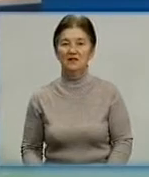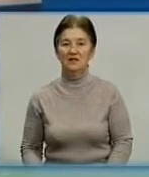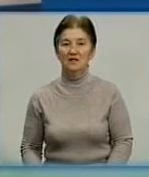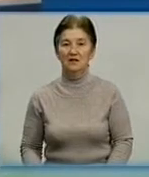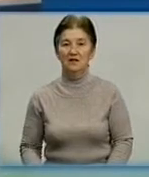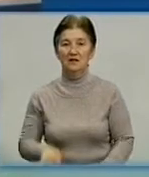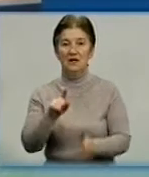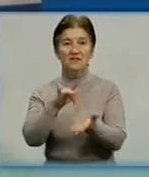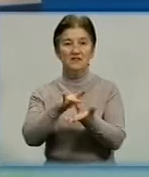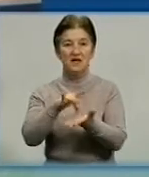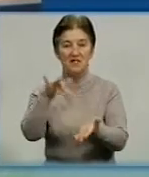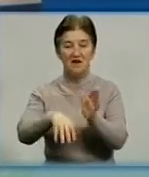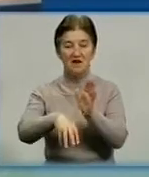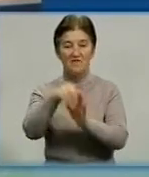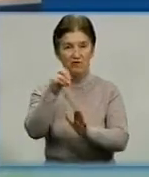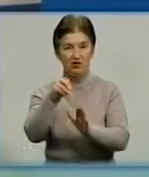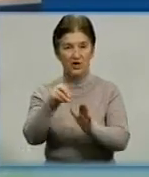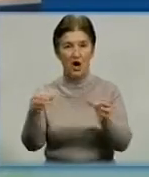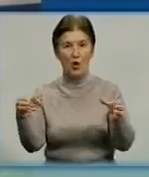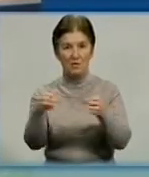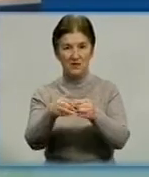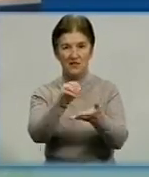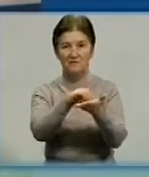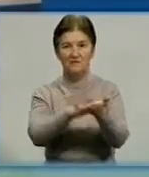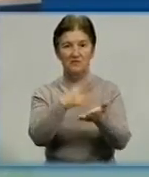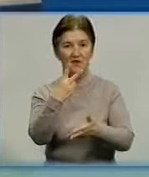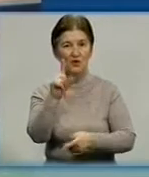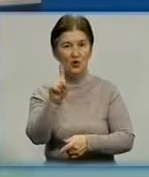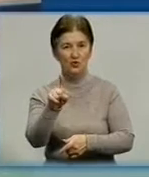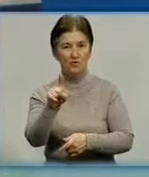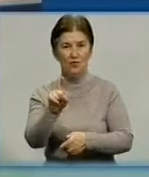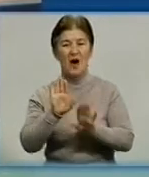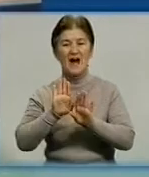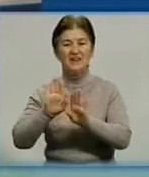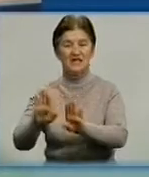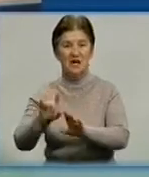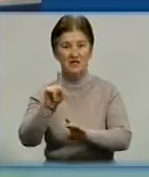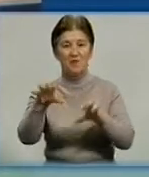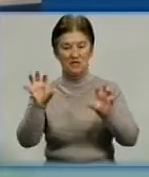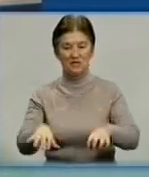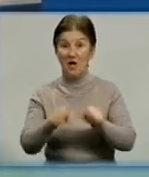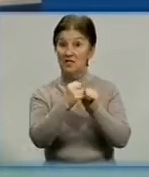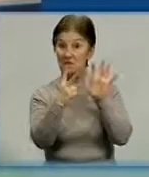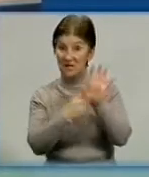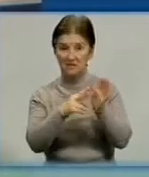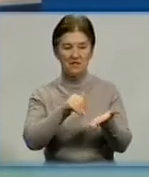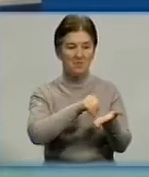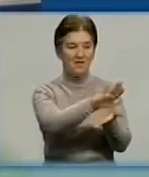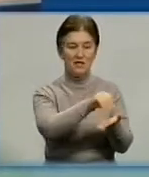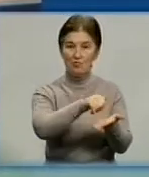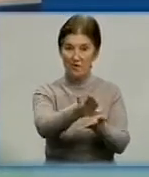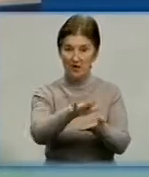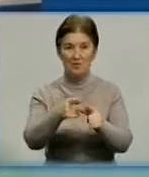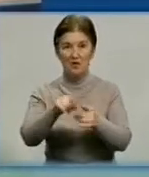Центральна виборча комісія вже зареєструвала 21 кандидата на пост президента України. 17 відмовили. Наразі комісії залишилося